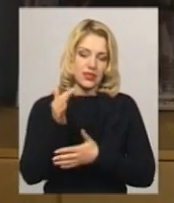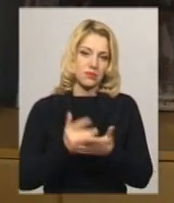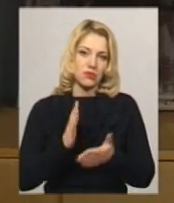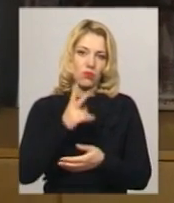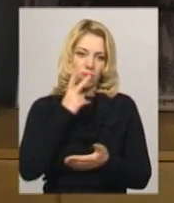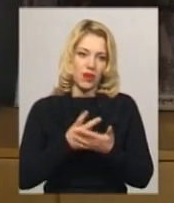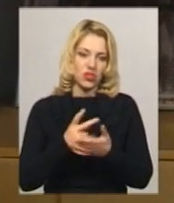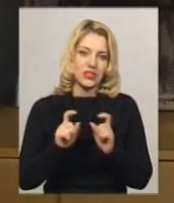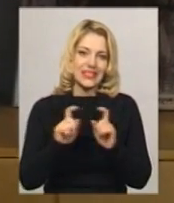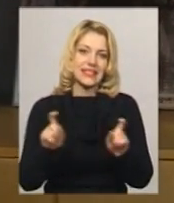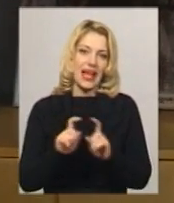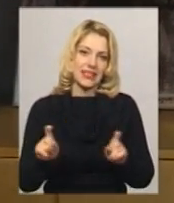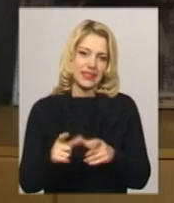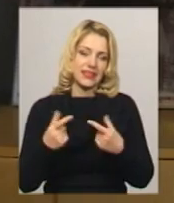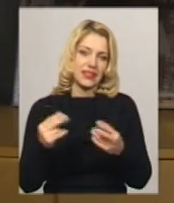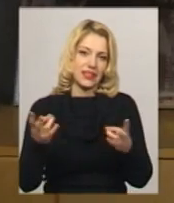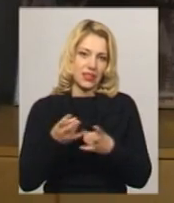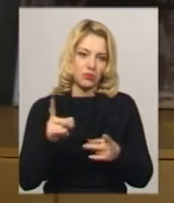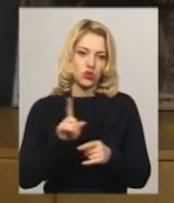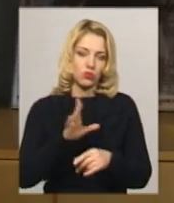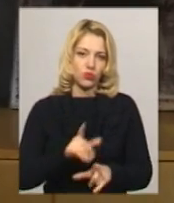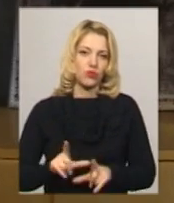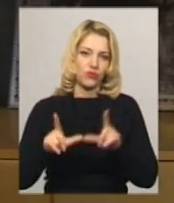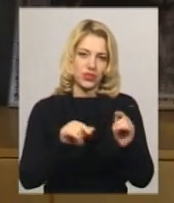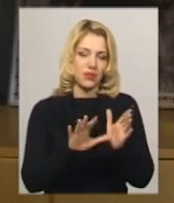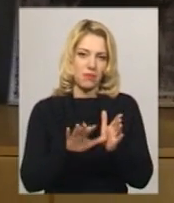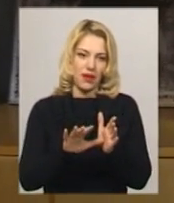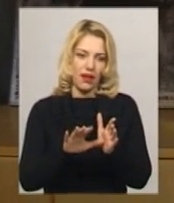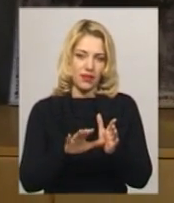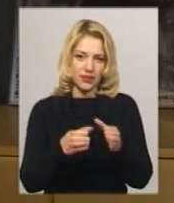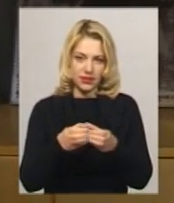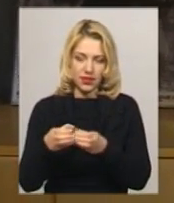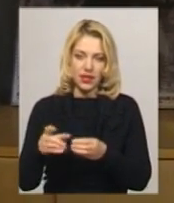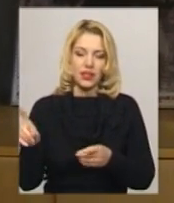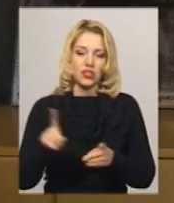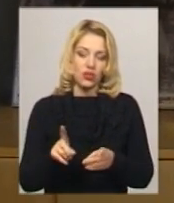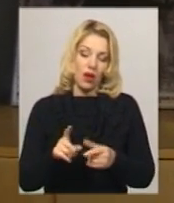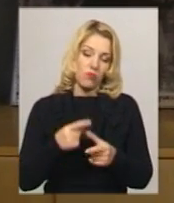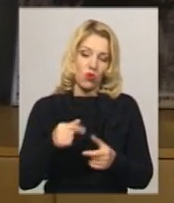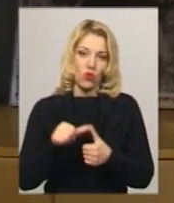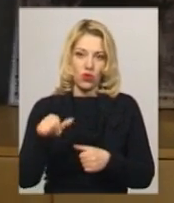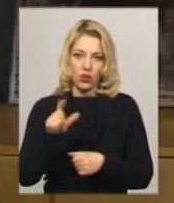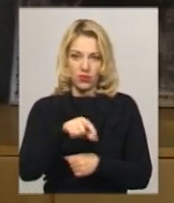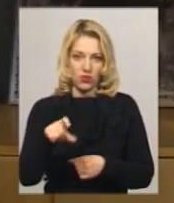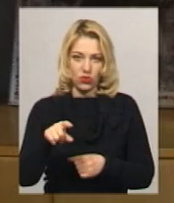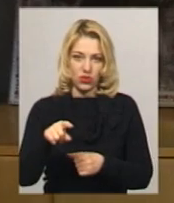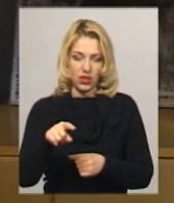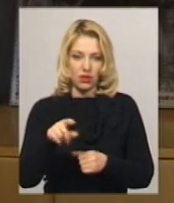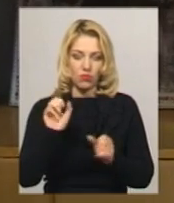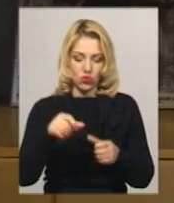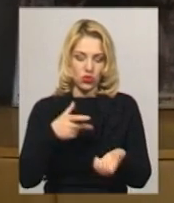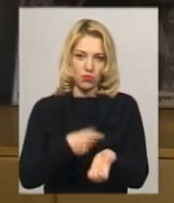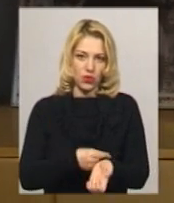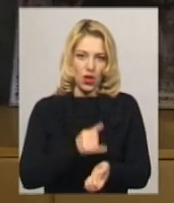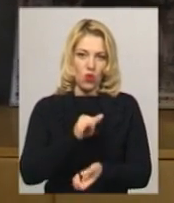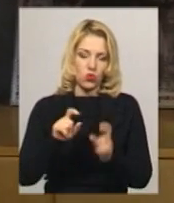кількість закладів, де потрібно, щоб був виїзд в бригад, або окремі особи, які можна вакцинувати їх у